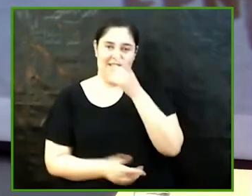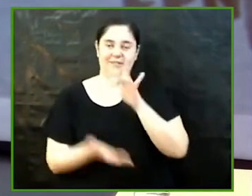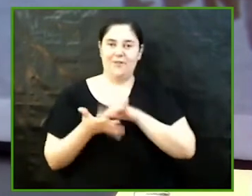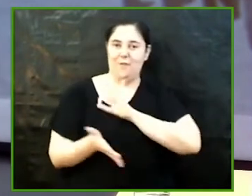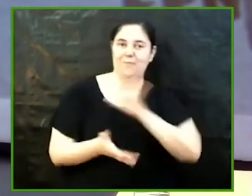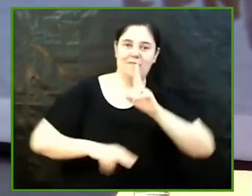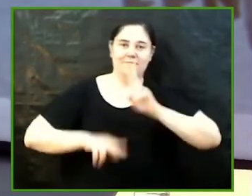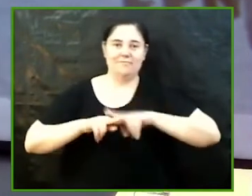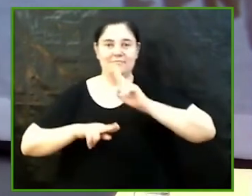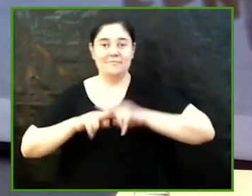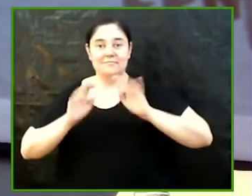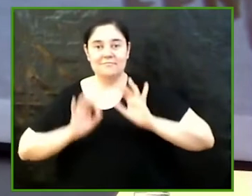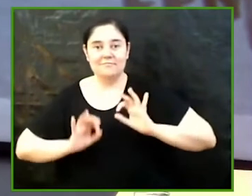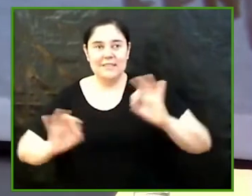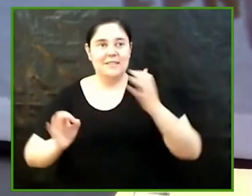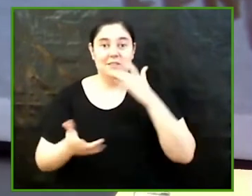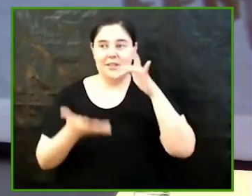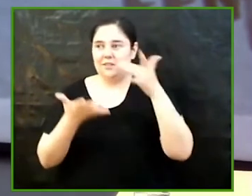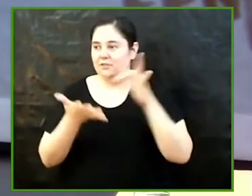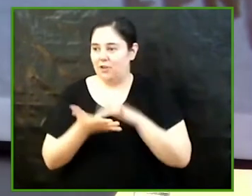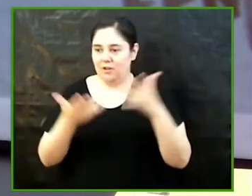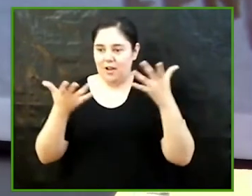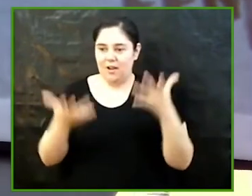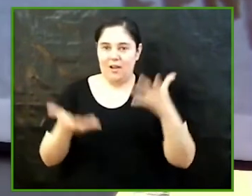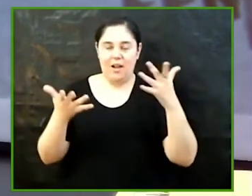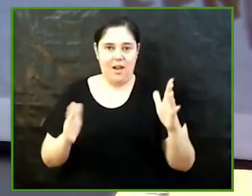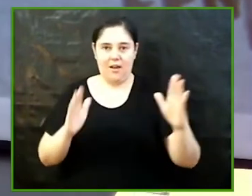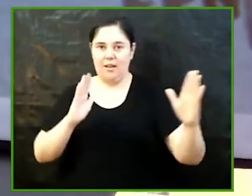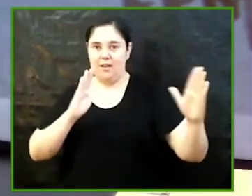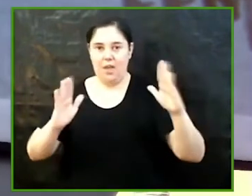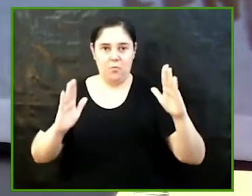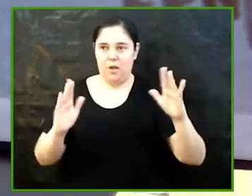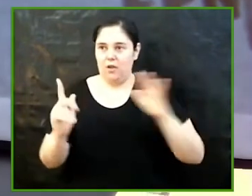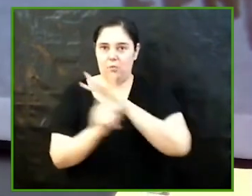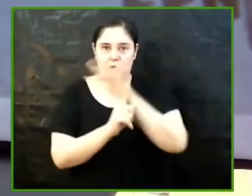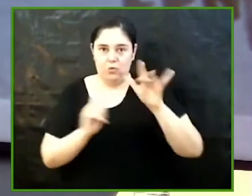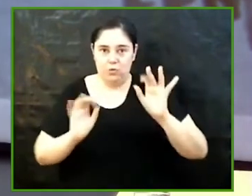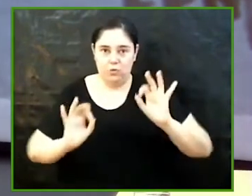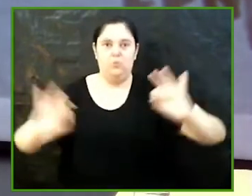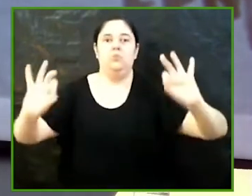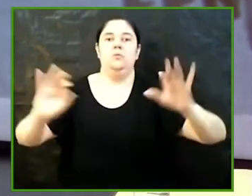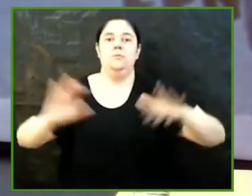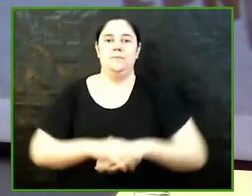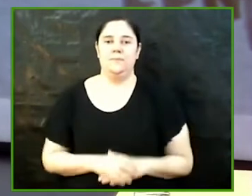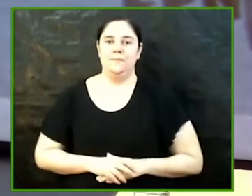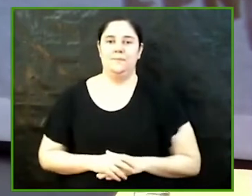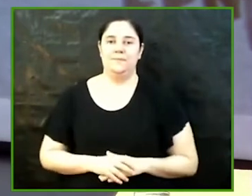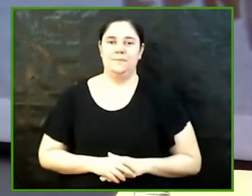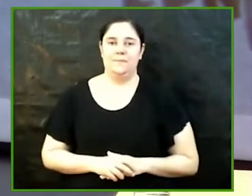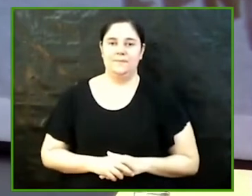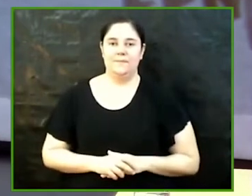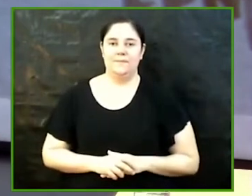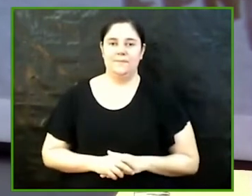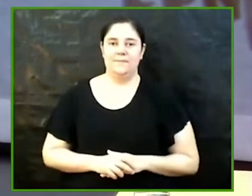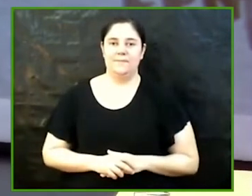-ho aconseguit en les condicions en les que ens trobem en aquesta edició. És a més un motiu